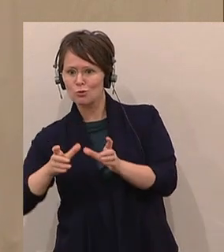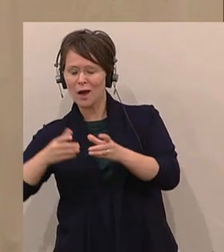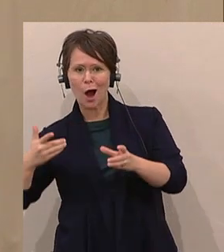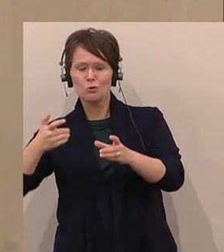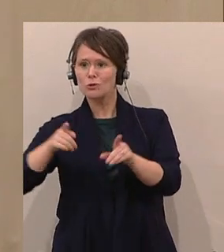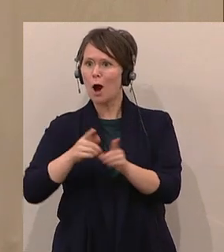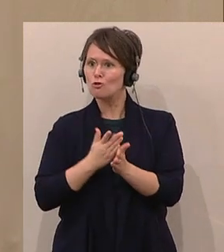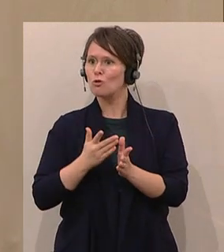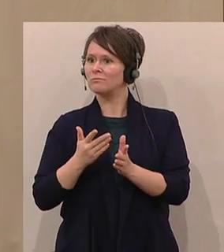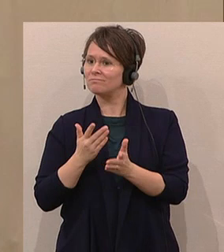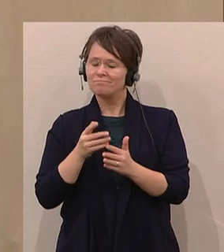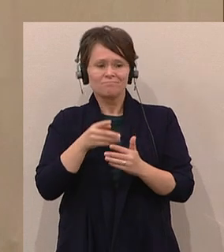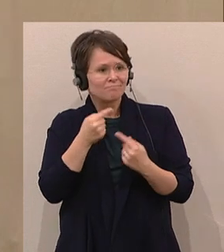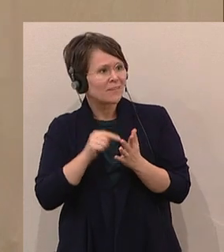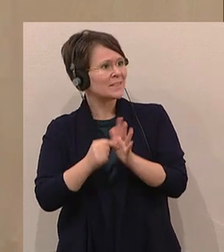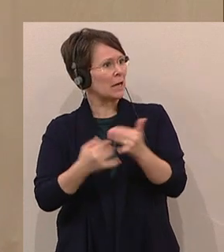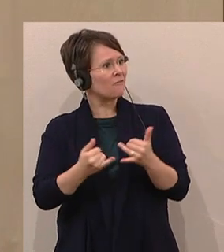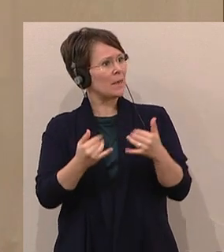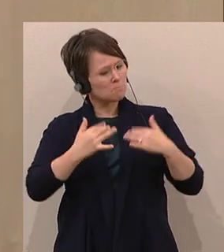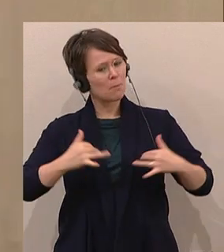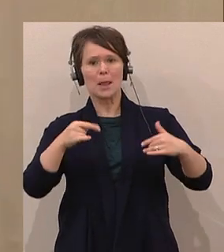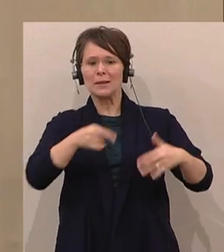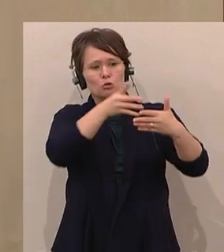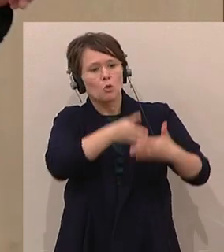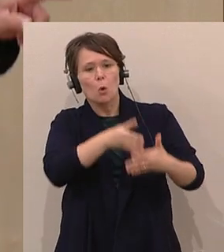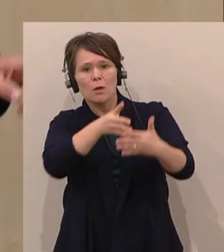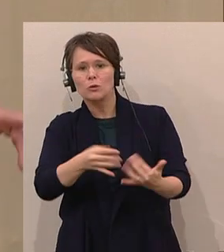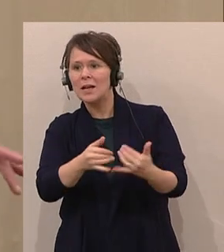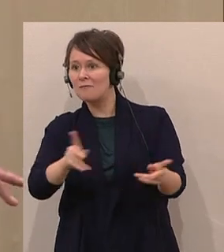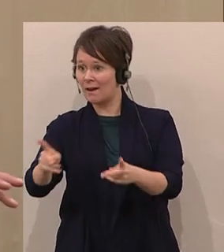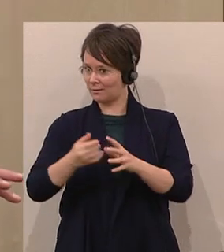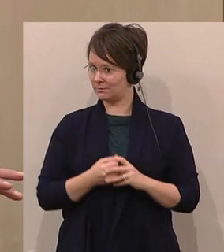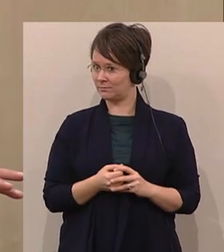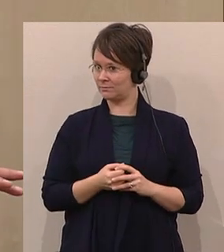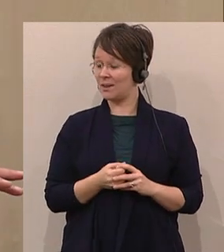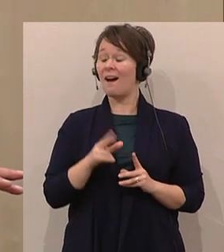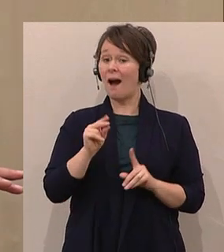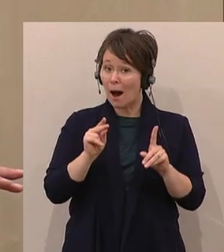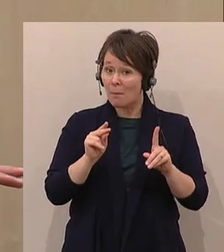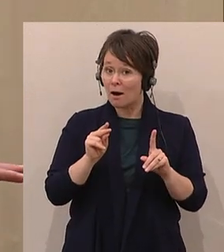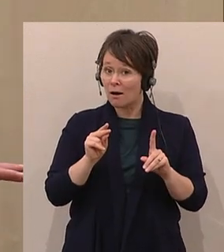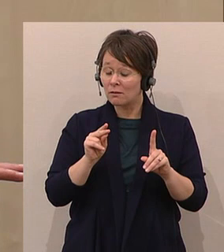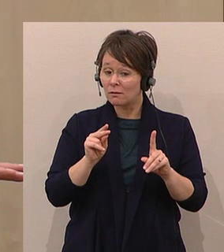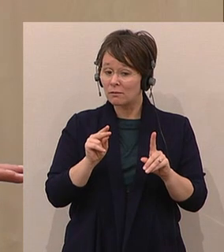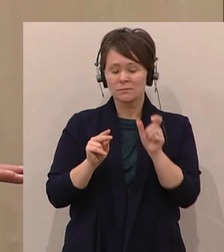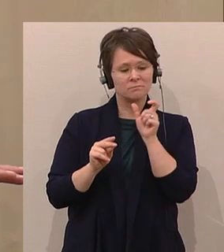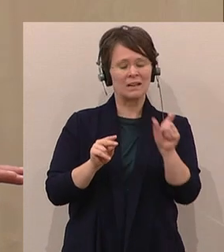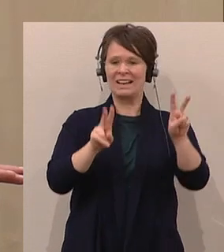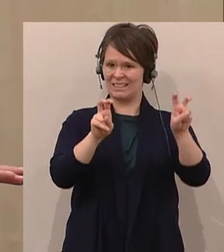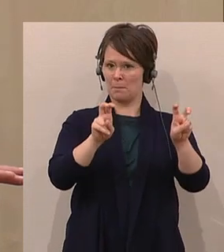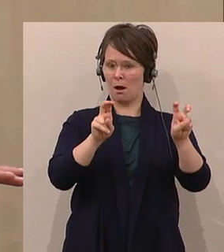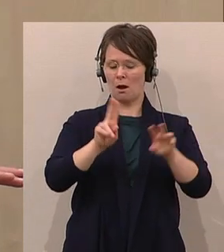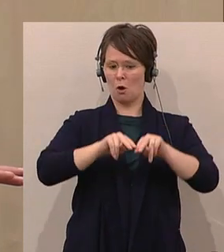Wir haben ja gezeigt, wie ein kontrollierendes Parlament ausschaut. Aber bei der Frage Bundesdenkmalamt ist mehreres passiert.